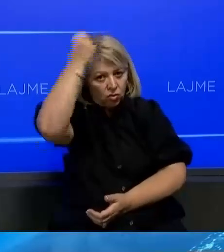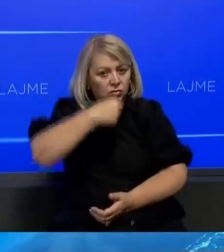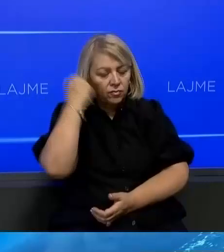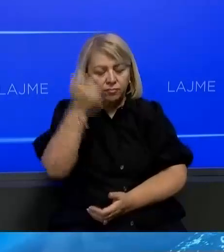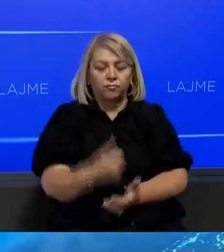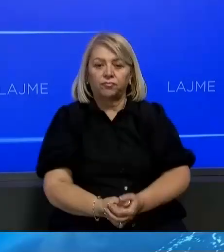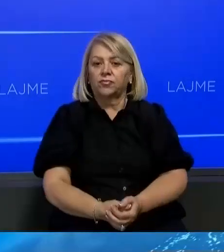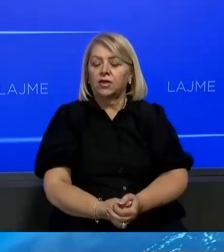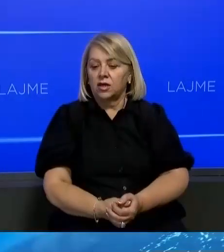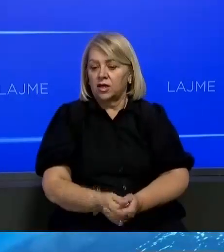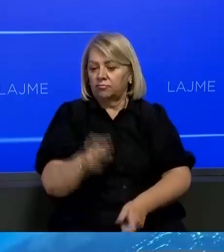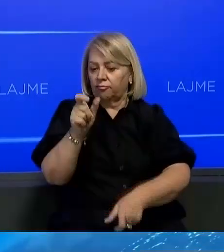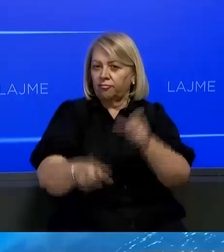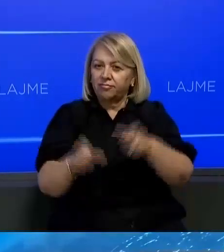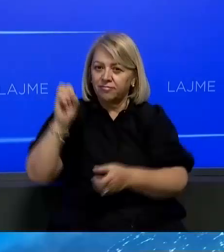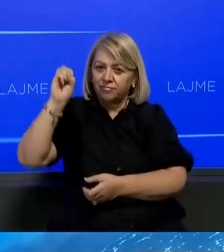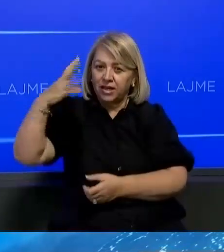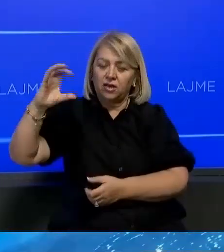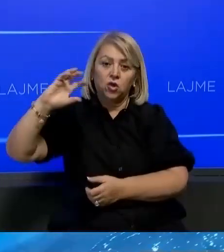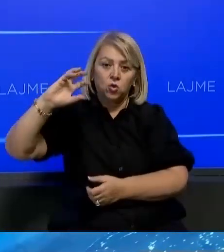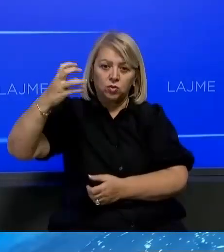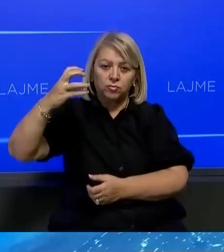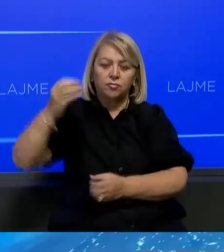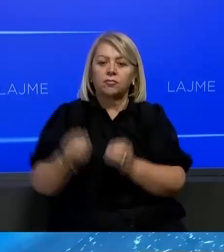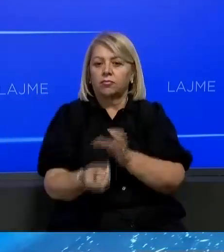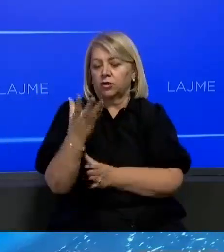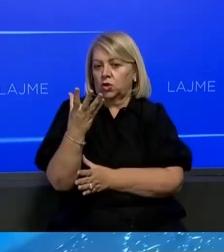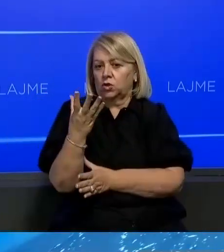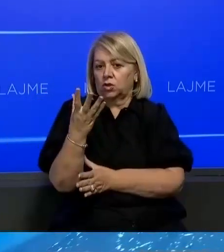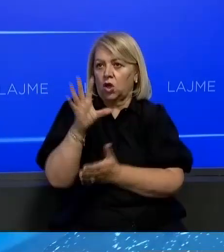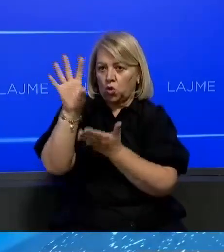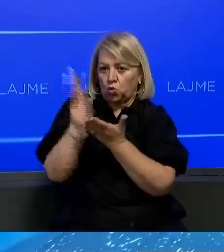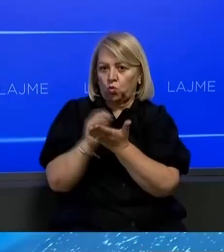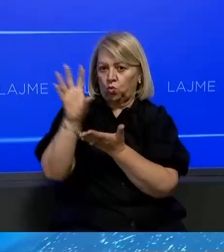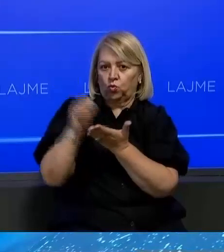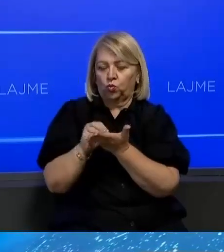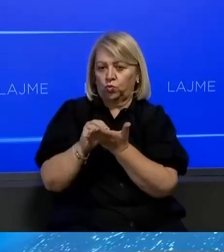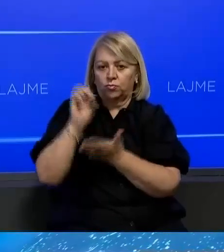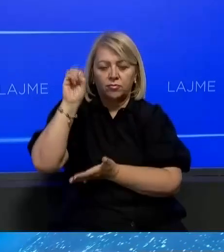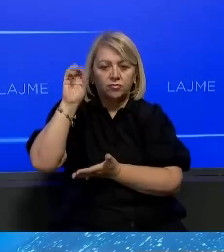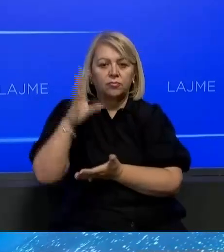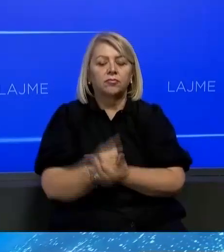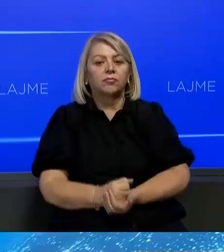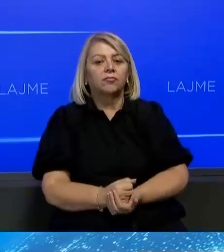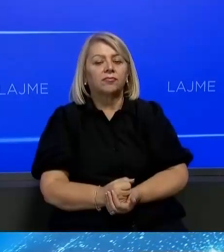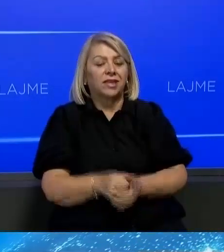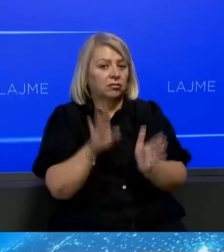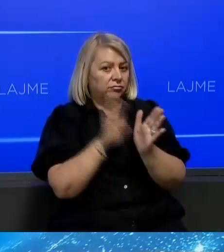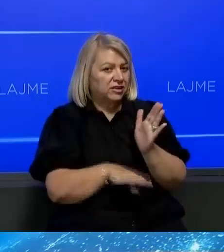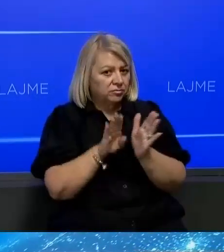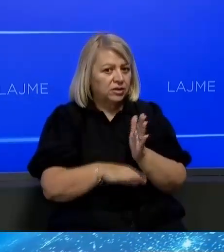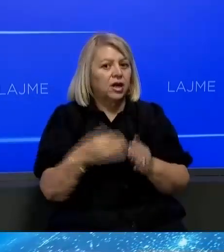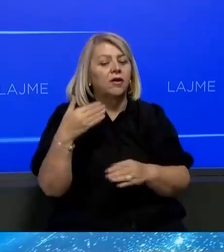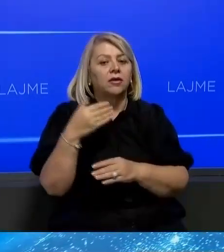Të qenit një përsmator solar, një entitet që prodhan dhe konsuman rrimë elektrike, jo vetëm se ullë kostën e të bërit biznes apo